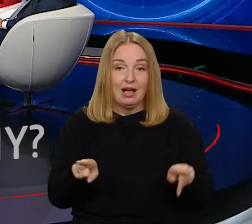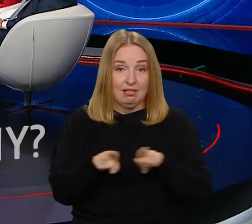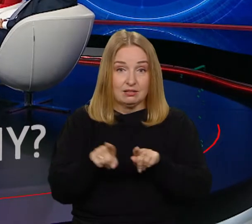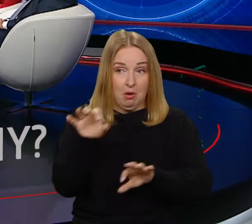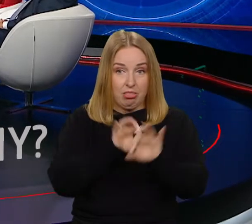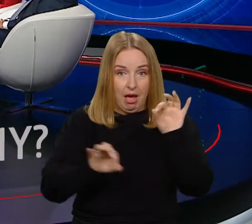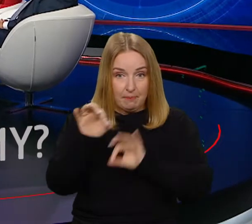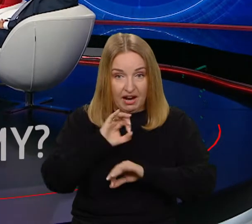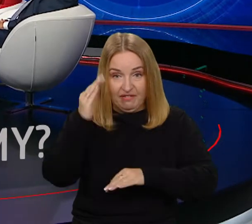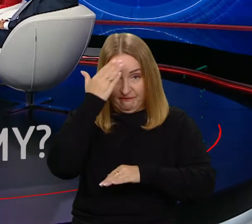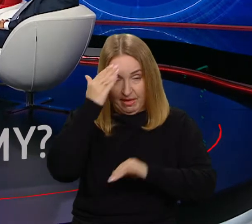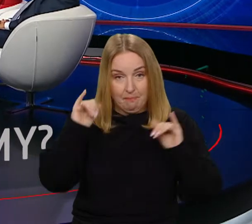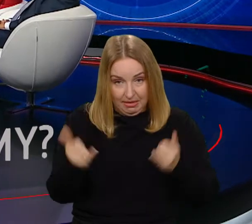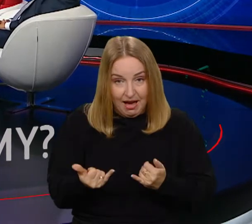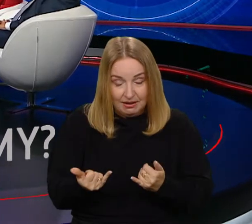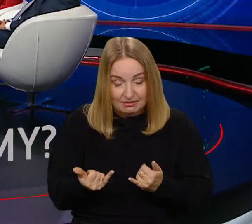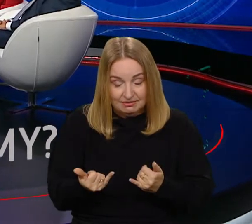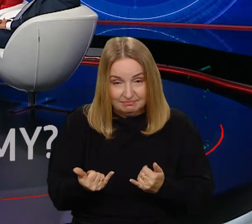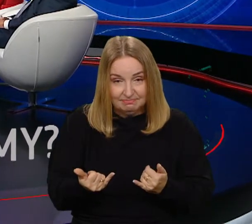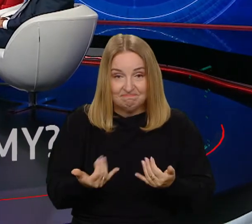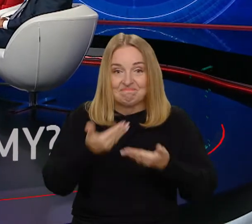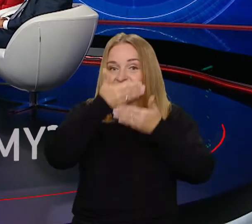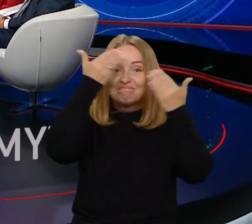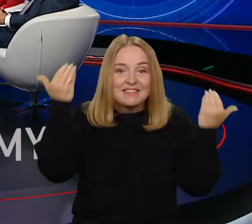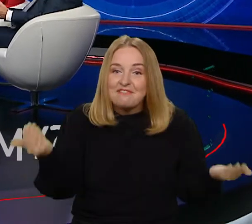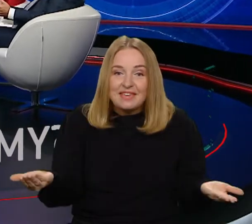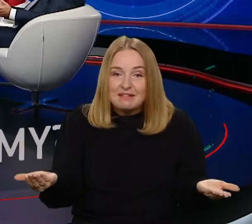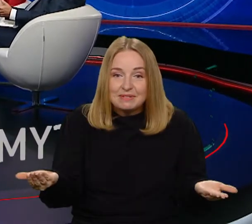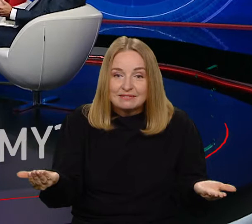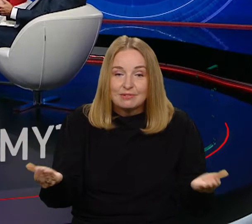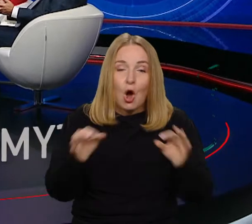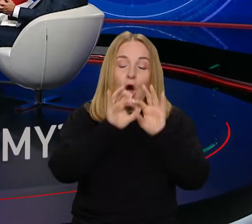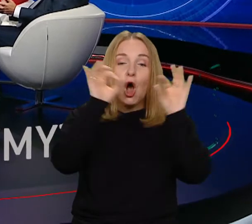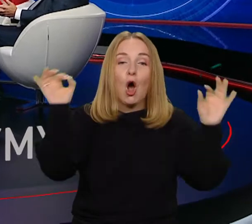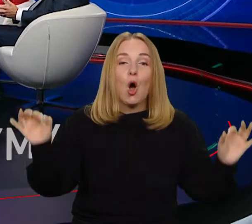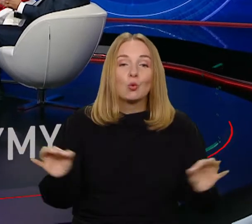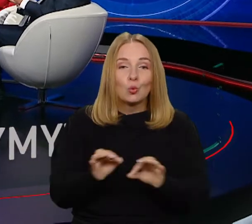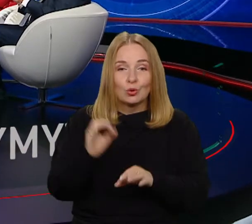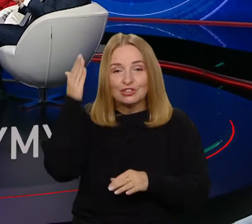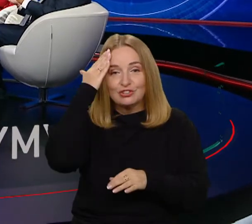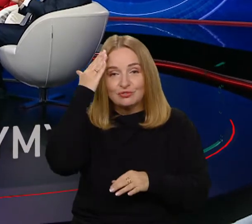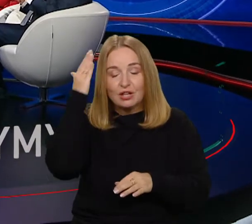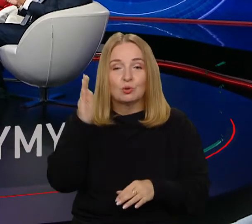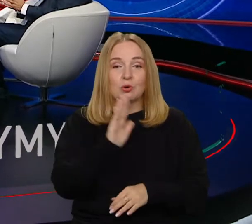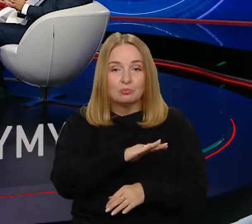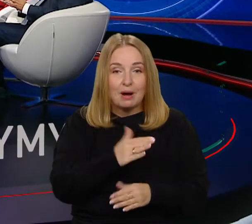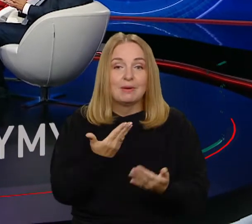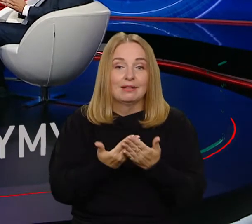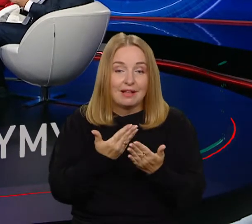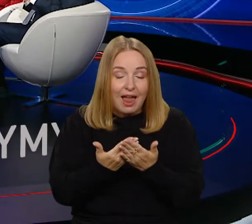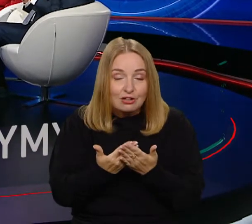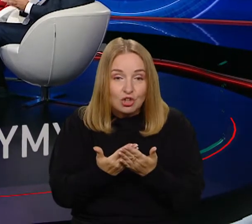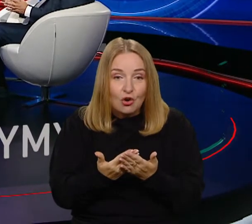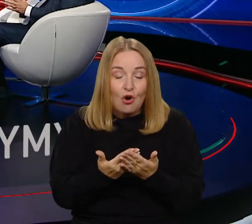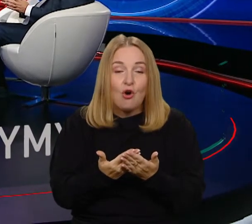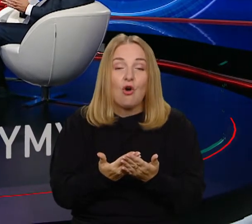naprawić, gdy nam to się zepsuje. No nie wiemy, panie profesorze. Czyli wiedza typu dlaczego. I to są dwa fundamenty.